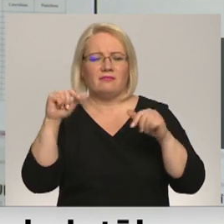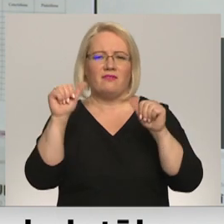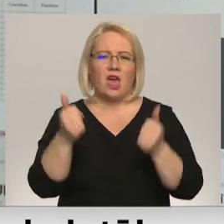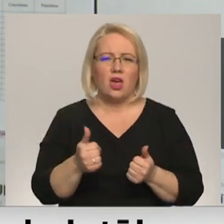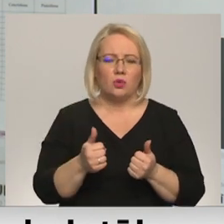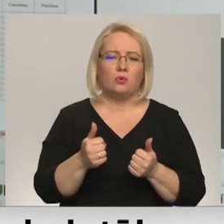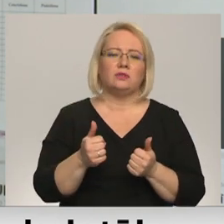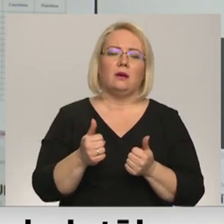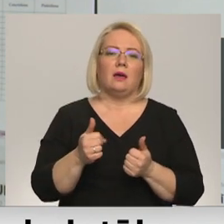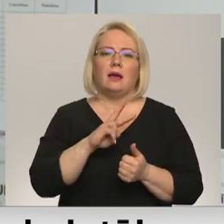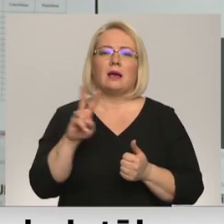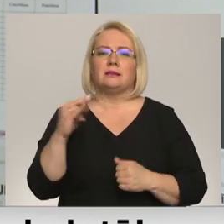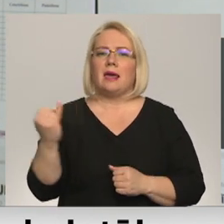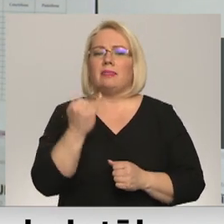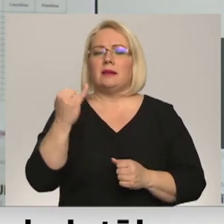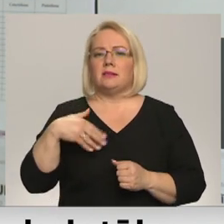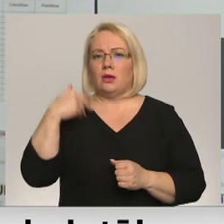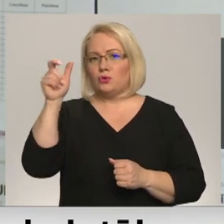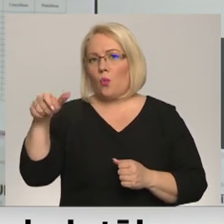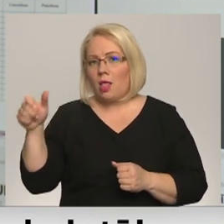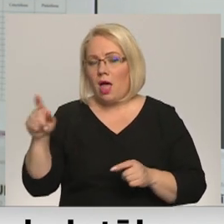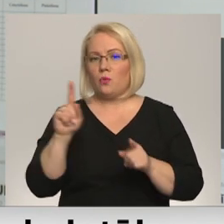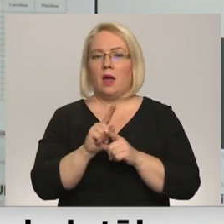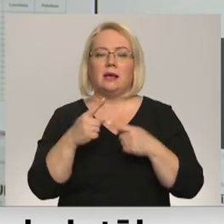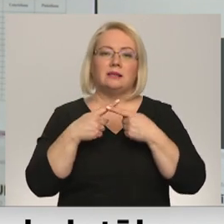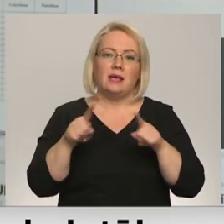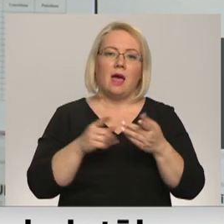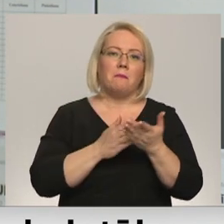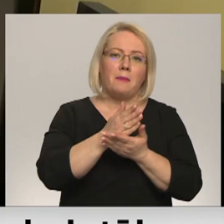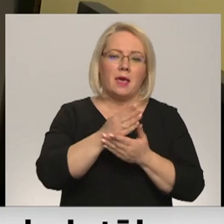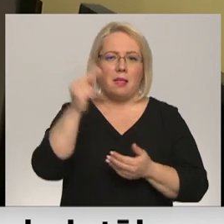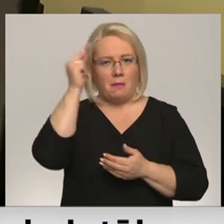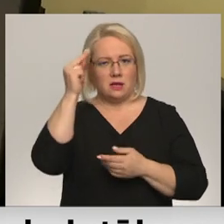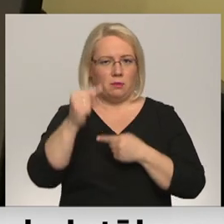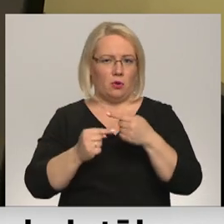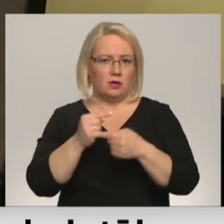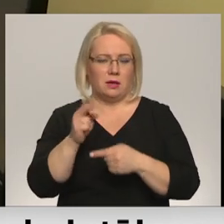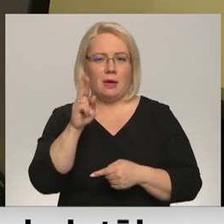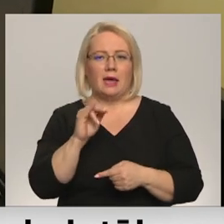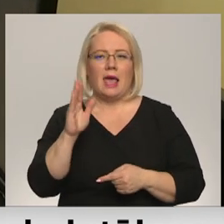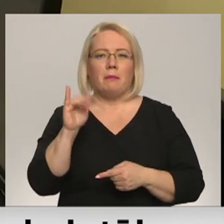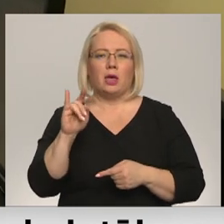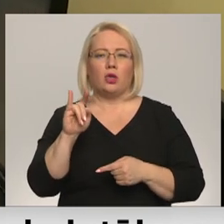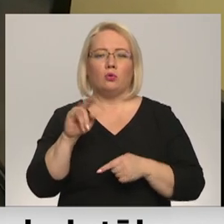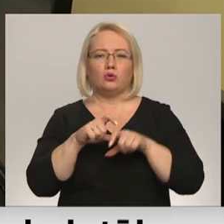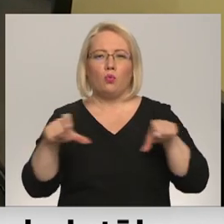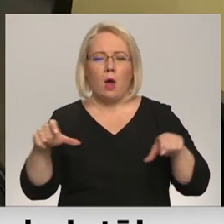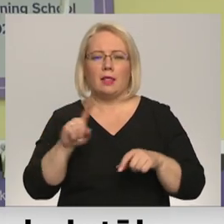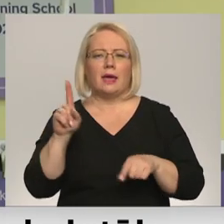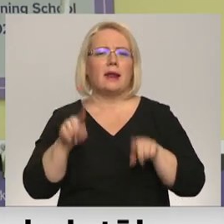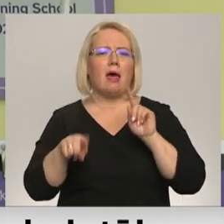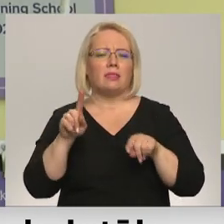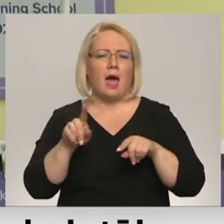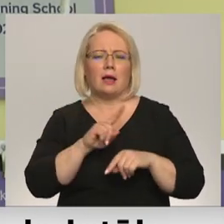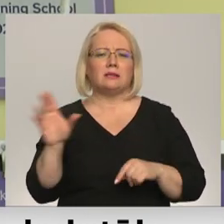kas ienteresē skolāni, varbūt kaut kā savādāk pieiet mācību procesam. Riebiņu vidusskola ir viena no retajām Latvijā,